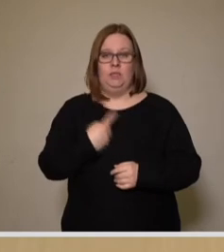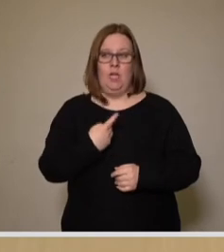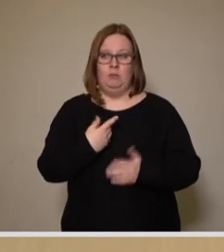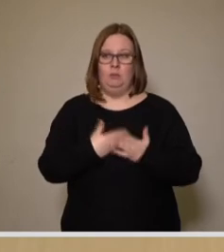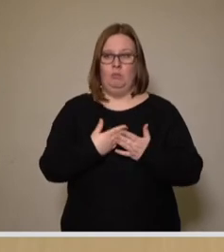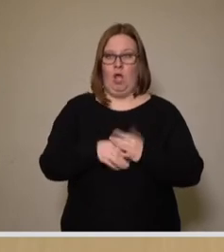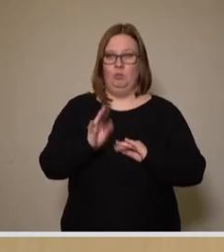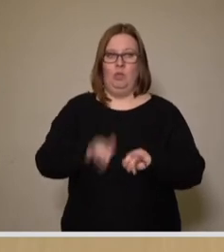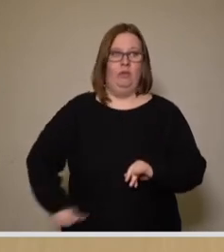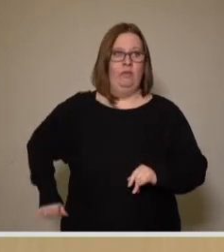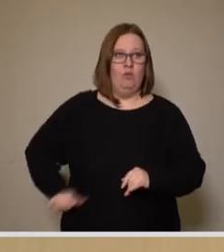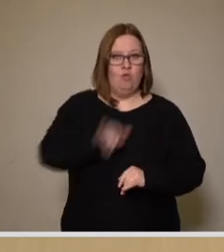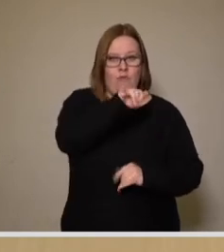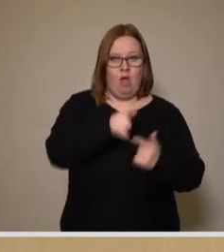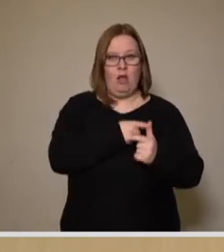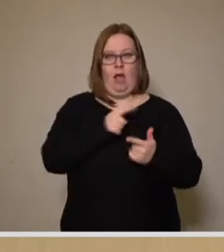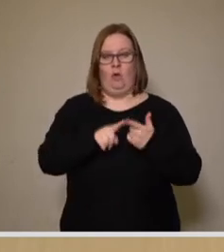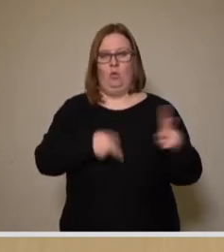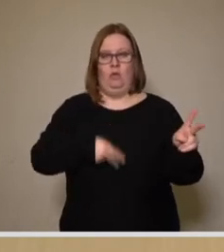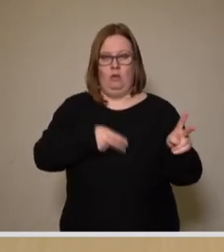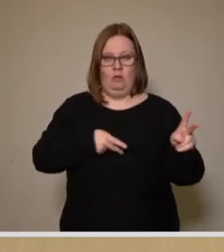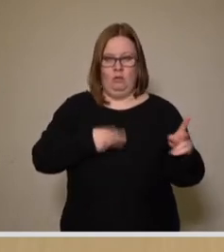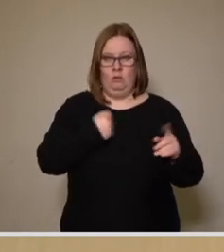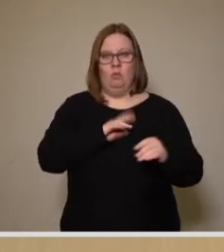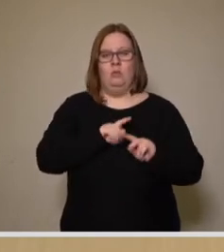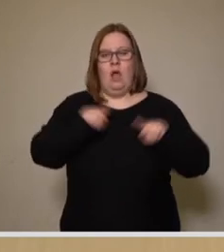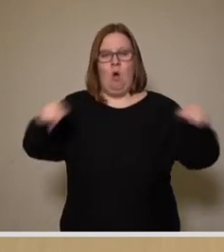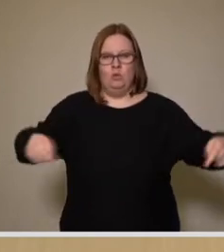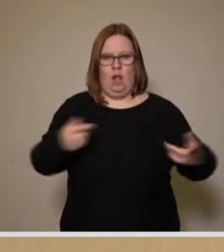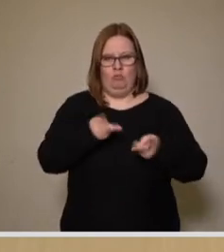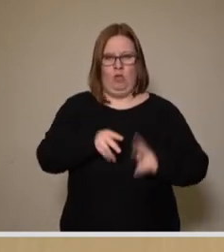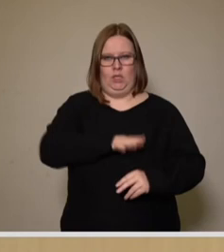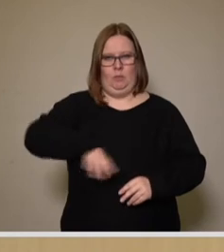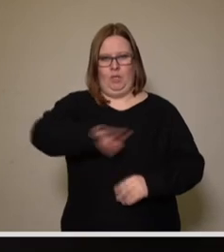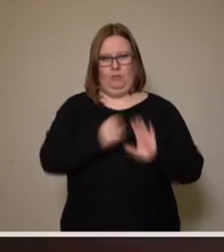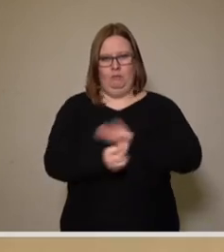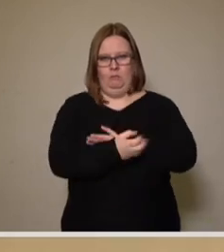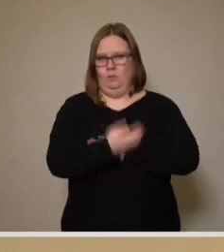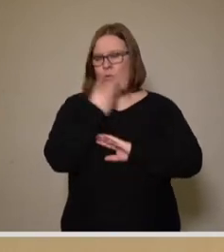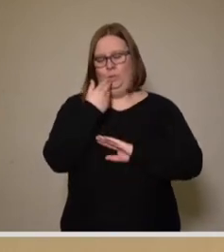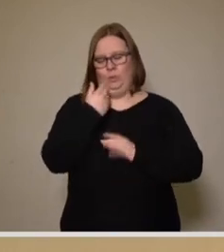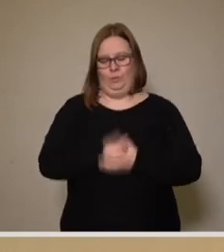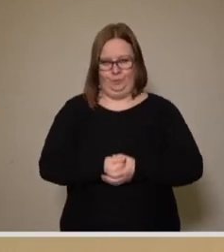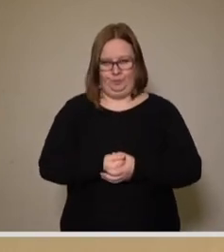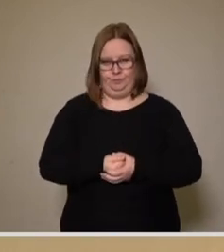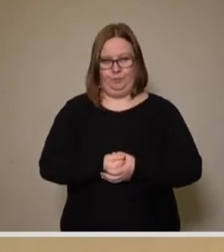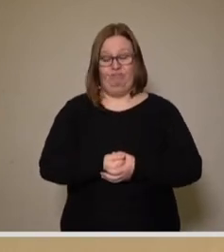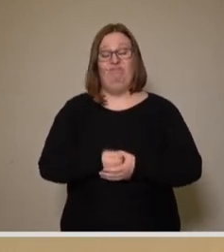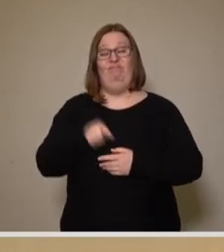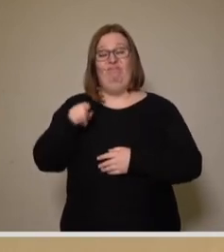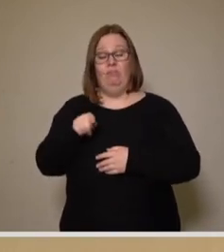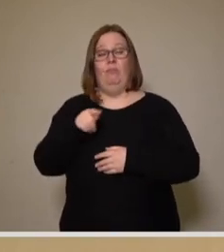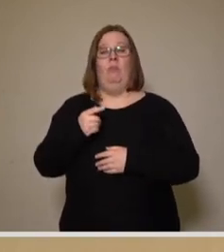Beispiel durch Flugverkehr oder durch Güterverkehr außerhalb des Stadtgebietes ausstoßen. Vorteil dieser